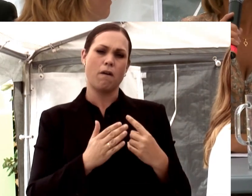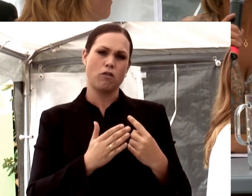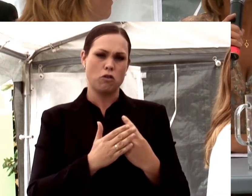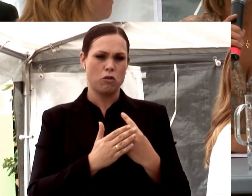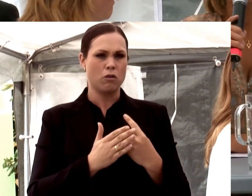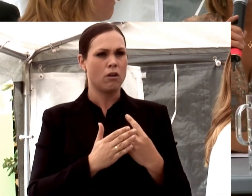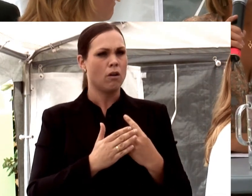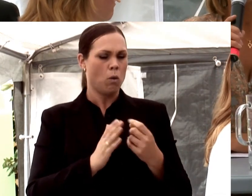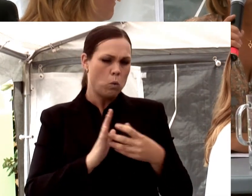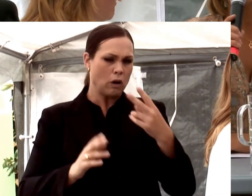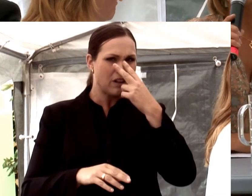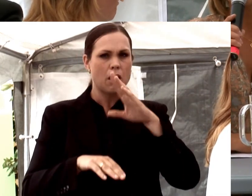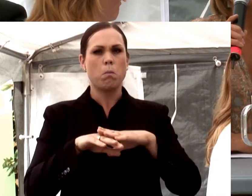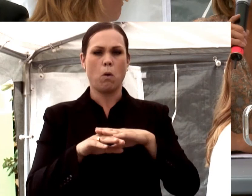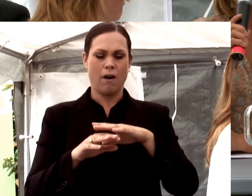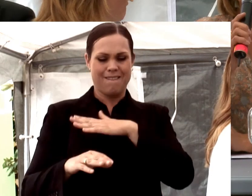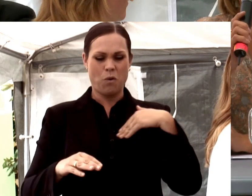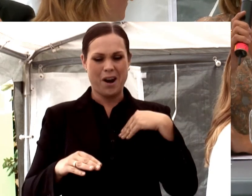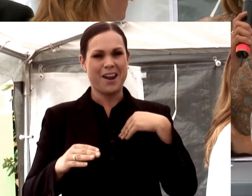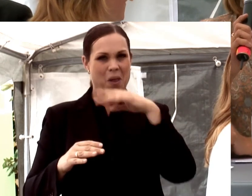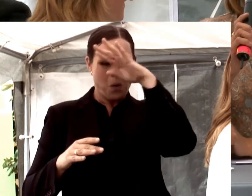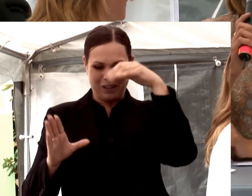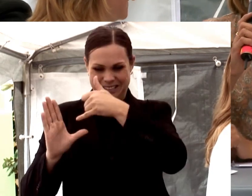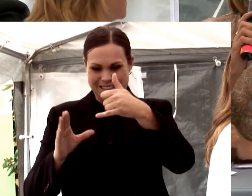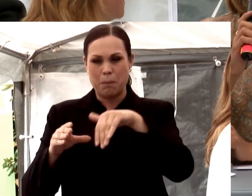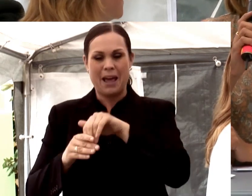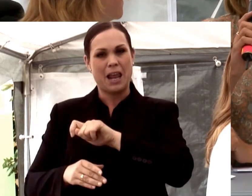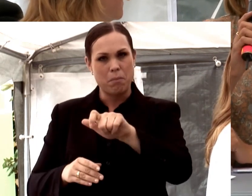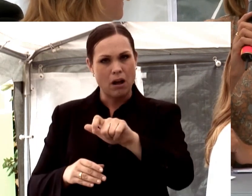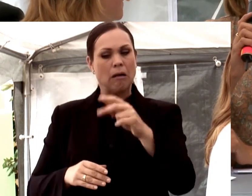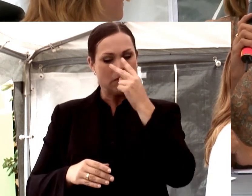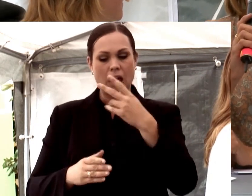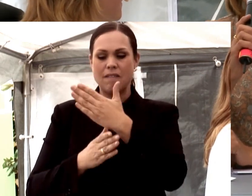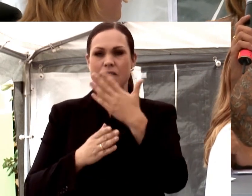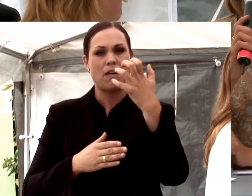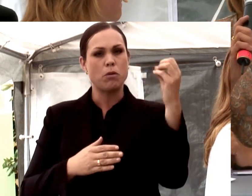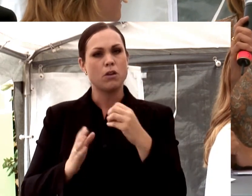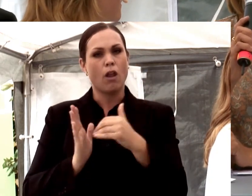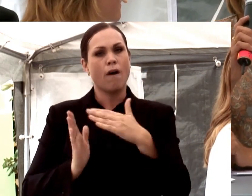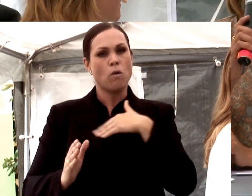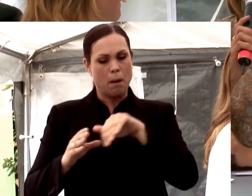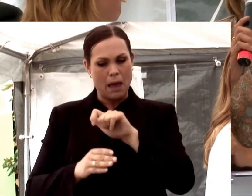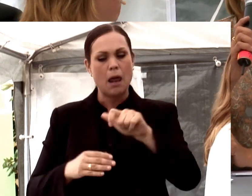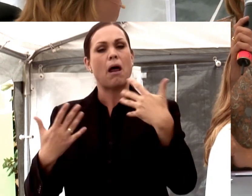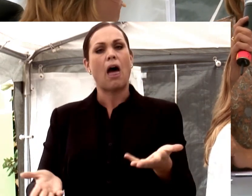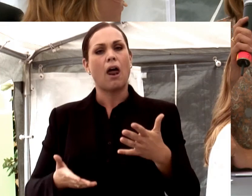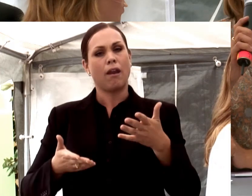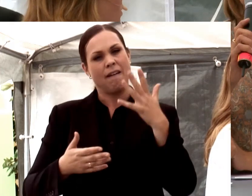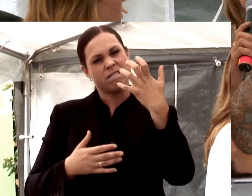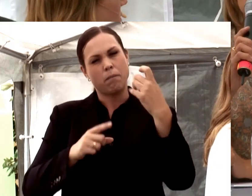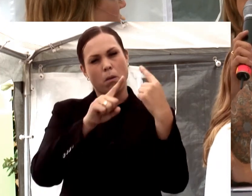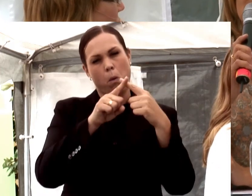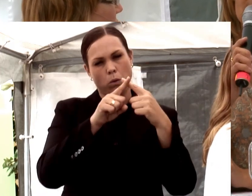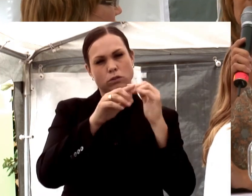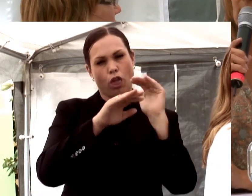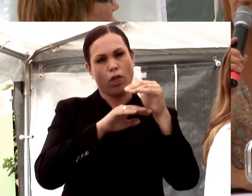åldersstrukturen på våra medlemmar. Och hälften av alla våra medlemmar är 50-plussare. Så det är ganska